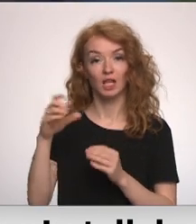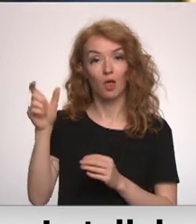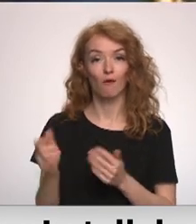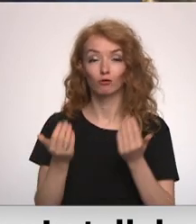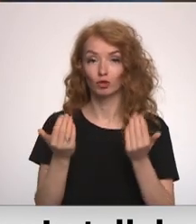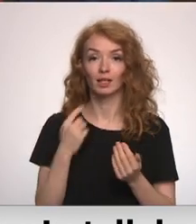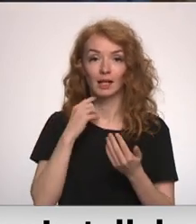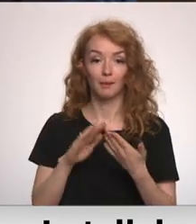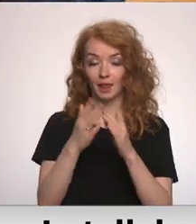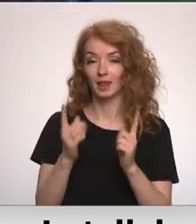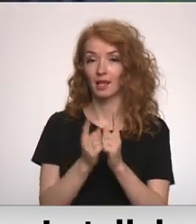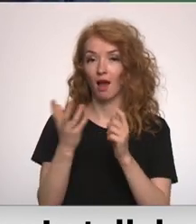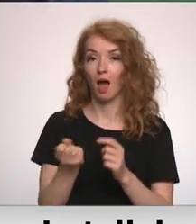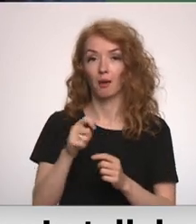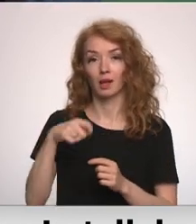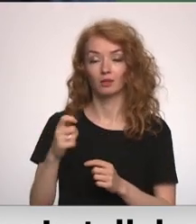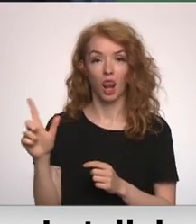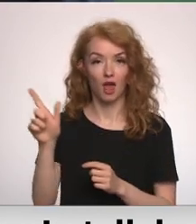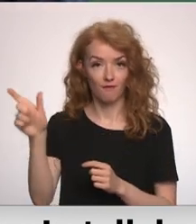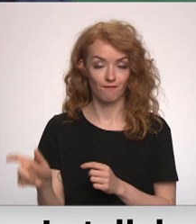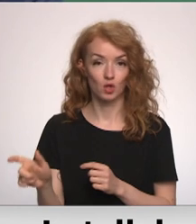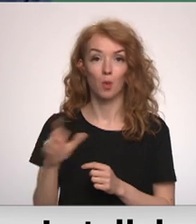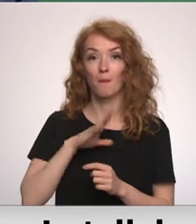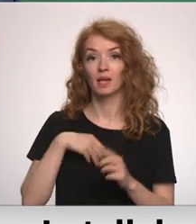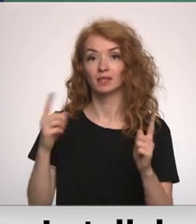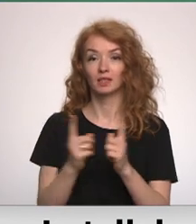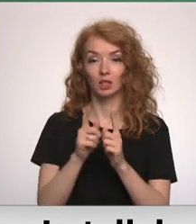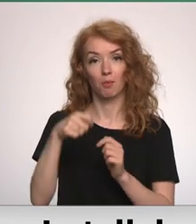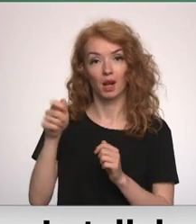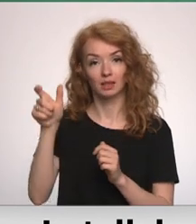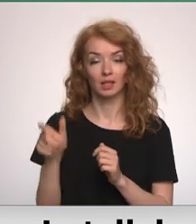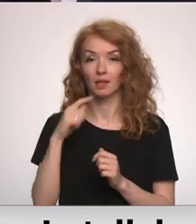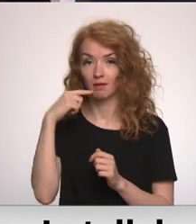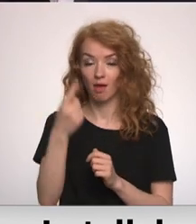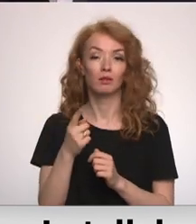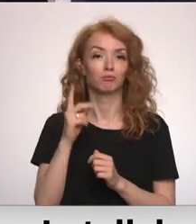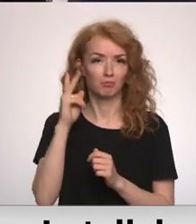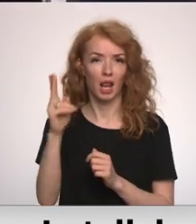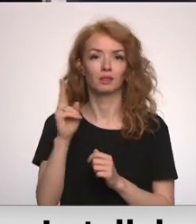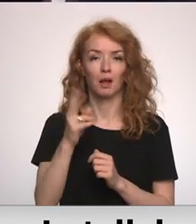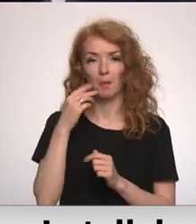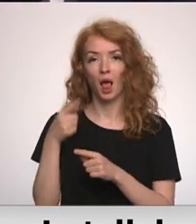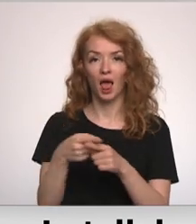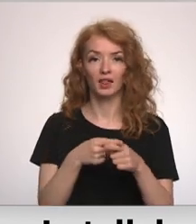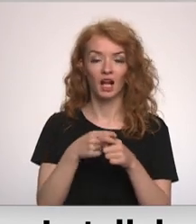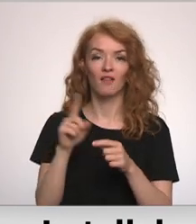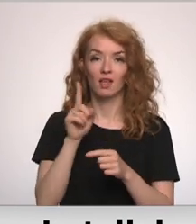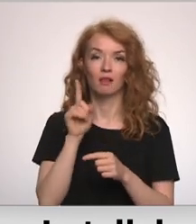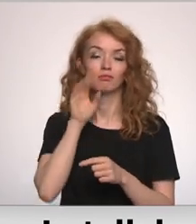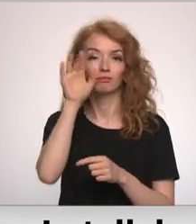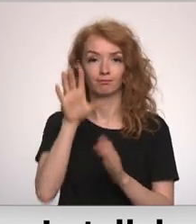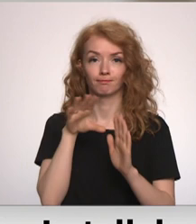šodien Rīgas pilī tikās ar valsts prezidentu Egilu Levitu, bet stikšanās prezidents pauta pārliecību, ka Baltkrievi ir nākotnes Eiropas